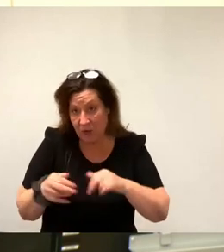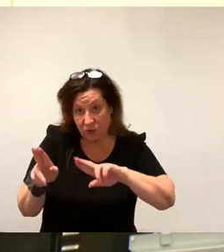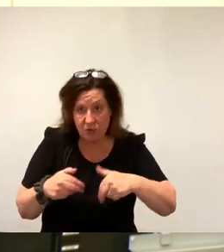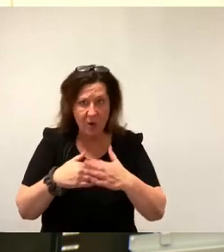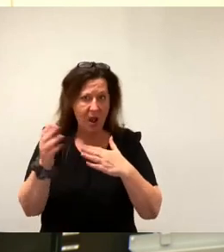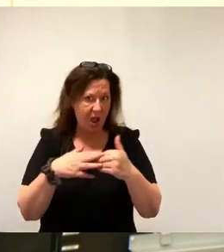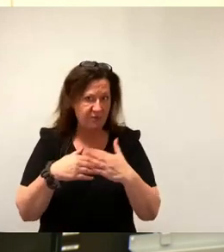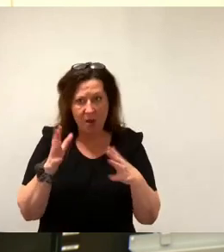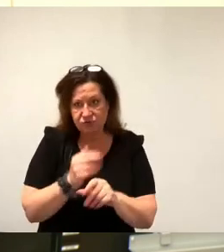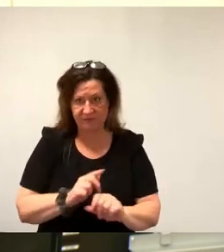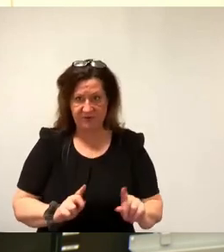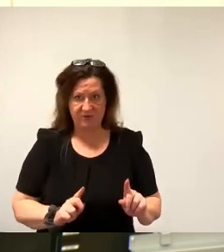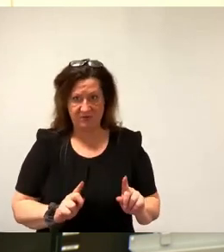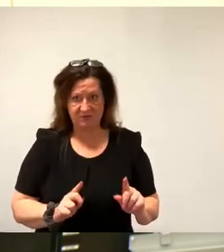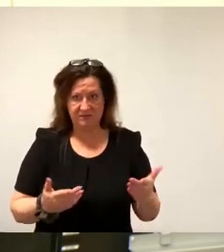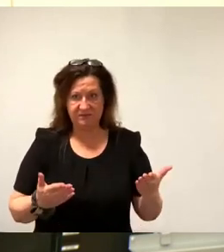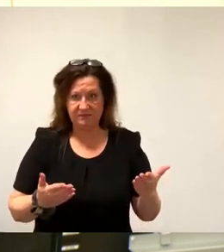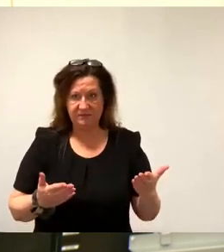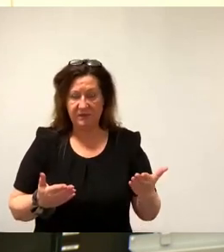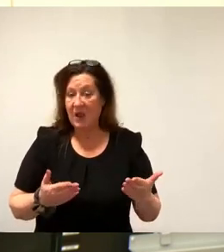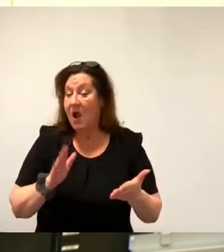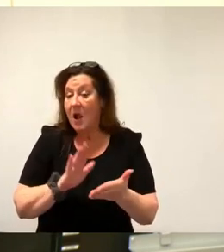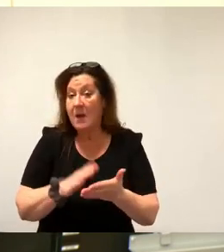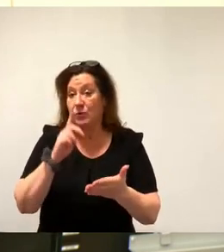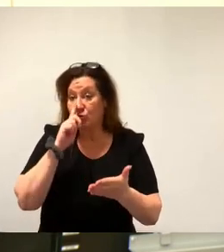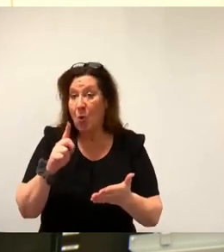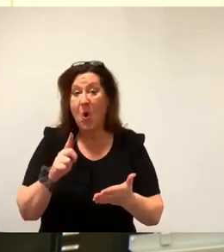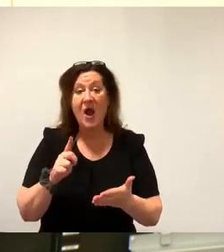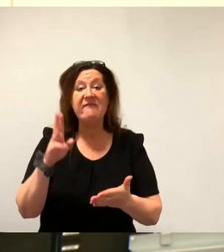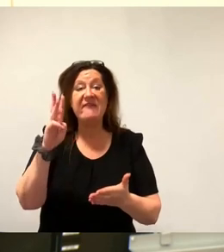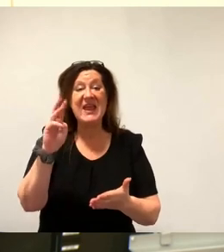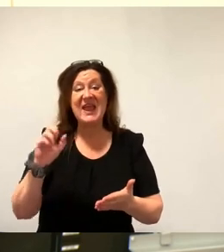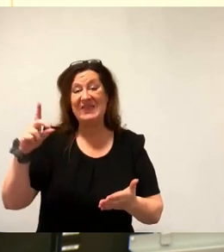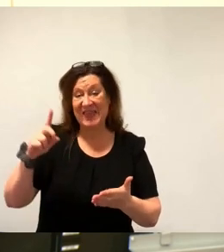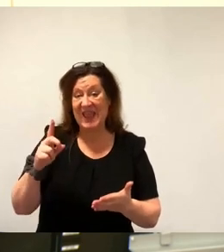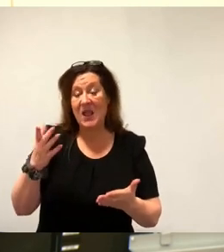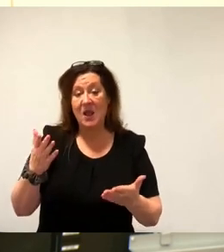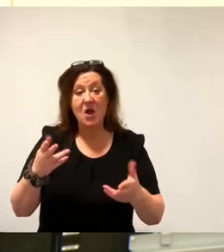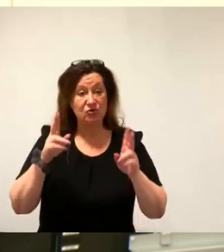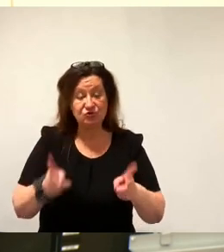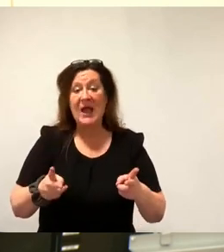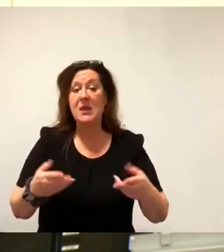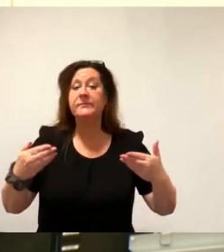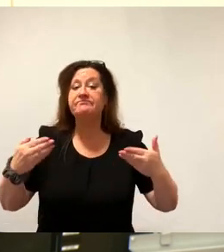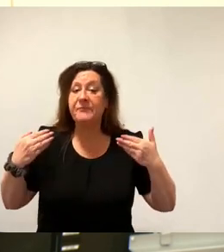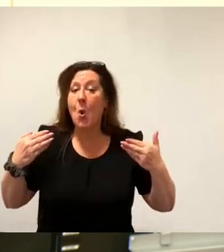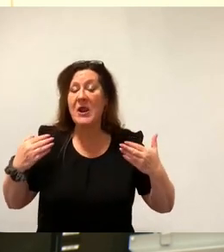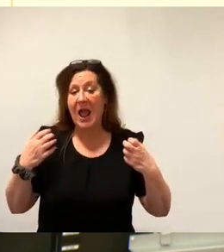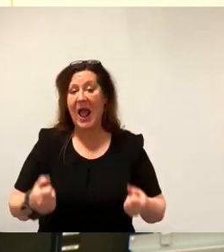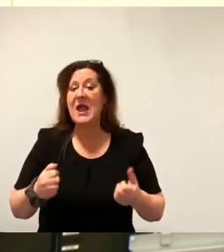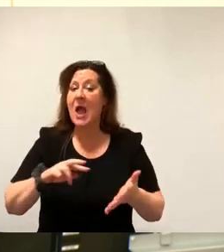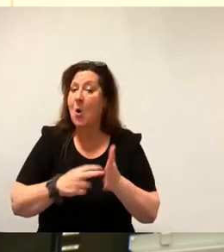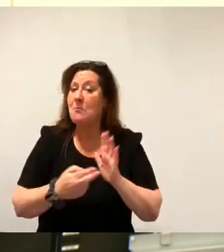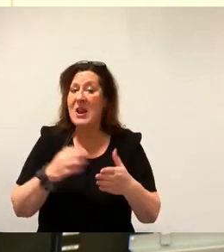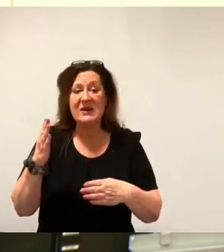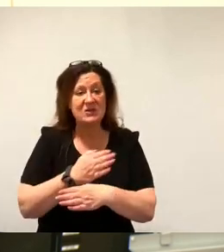Und es wird auch nur funktionieren, wenn die WED einen großen Rückhalt in dieser Stadt und vor allen Dingen bei den politischen Entscheiderinnen und Entscheidern